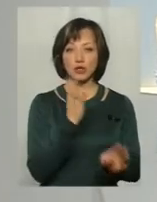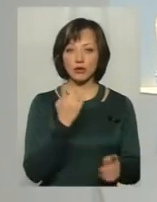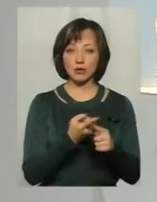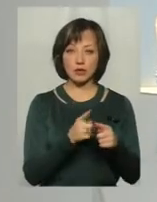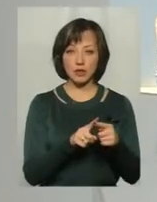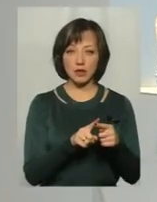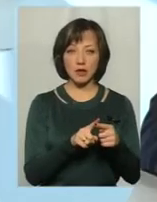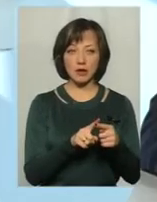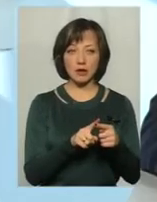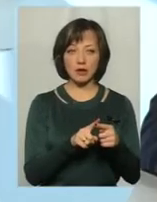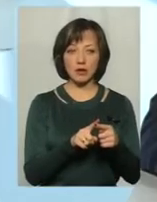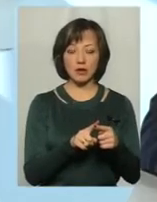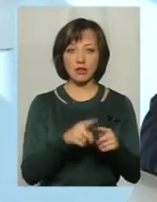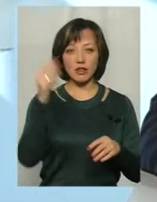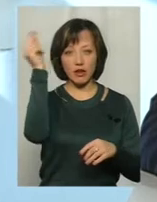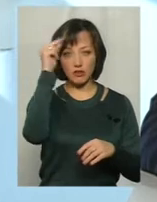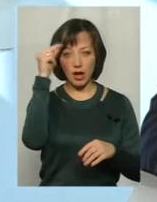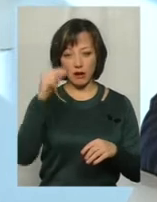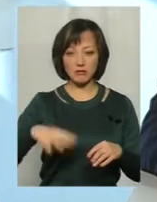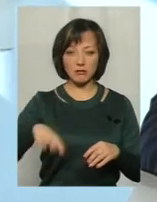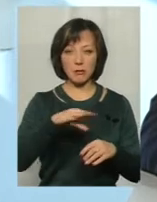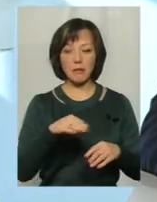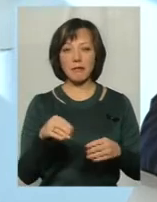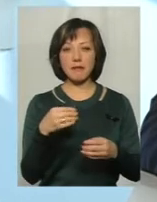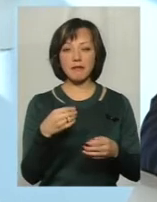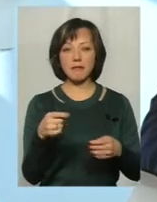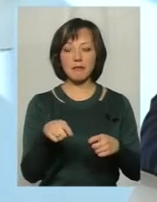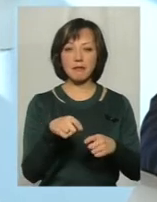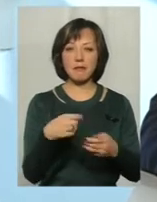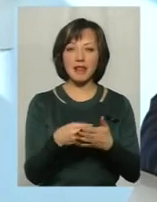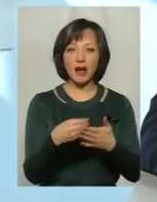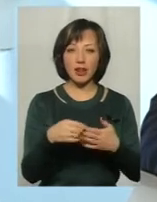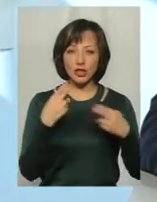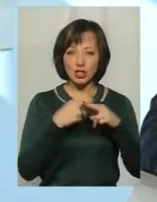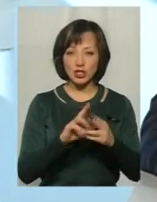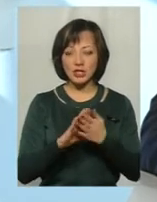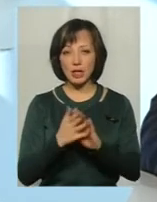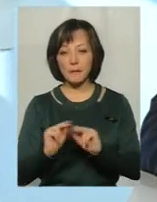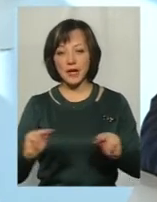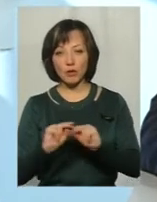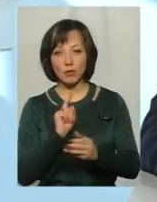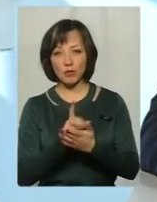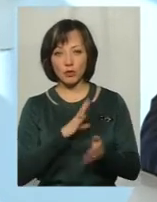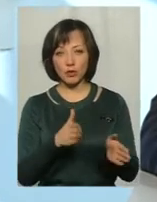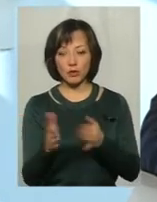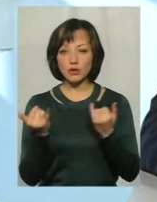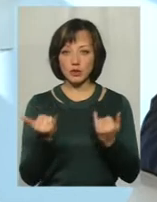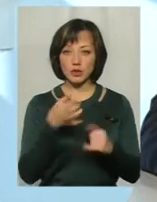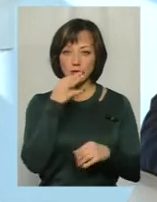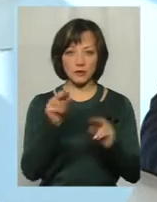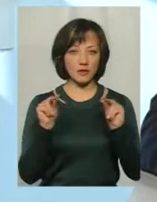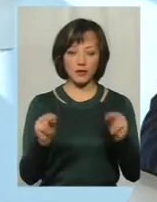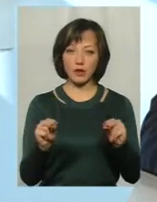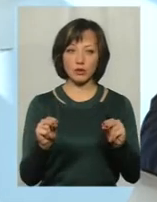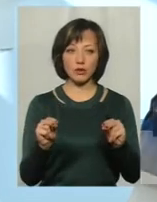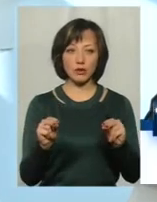поле навчання, це і матеріально-технічний стан, і педагоги, які до цього мають бути готові. Тому що сьогодні, скажемо відверто,